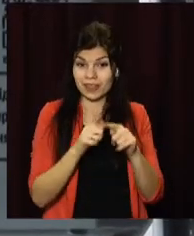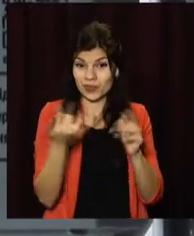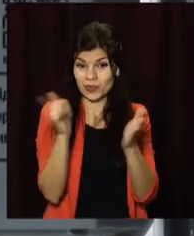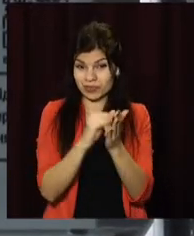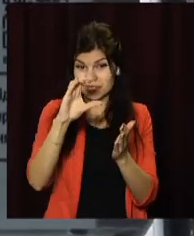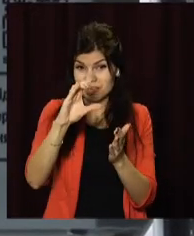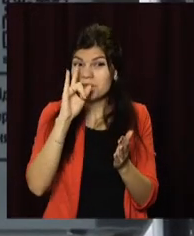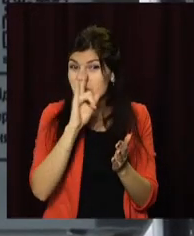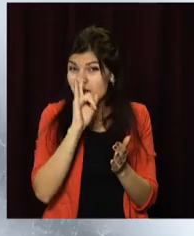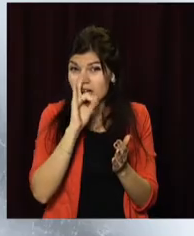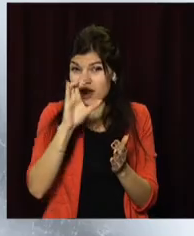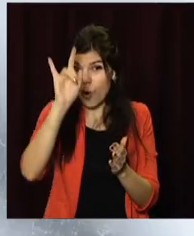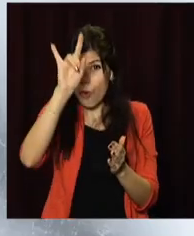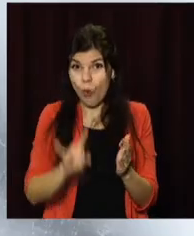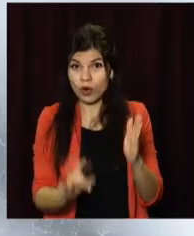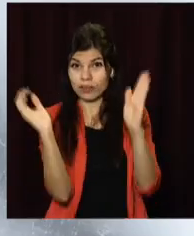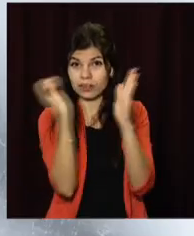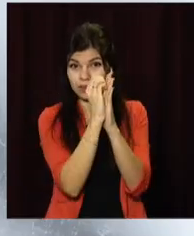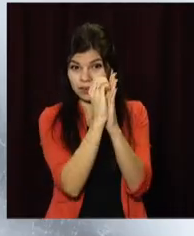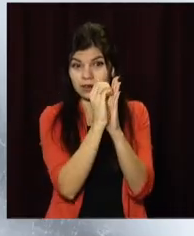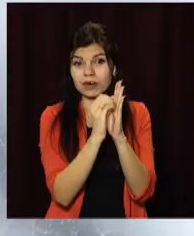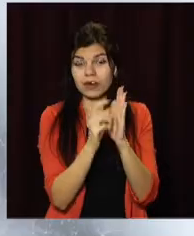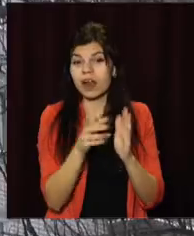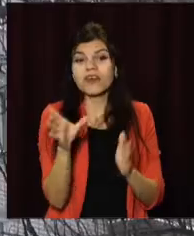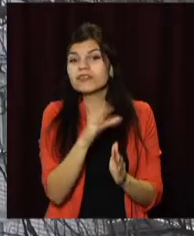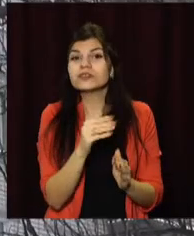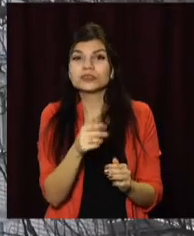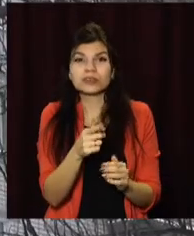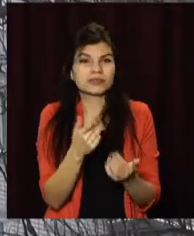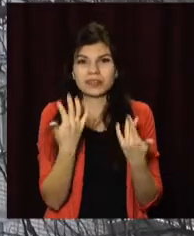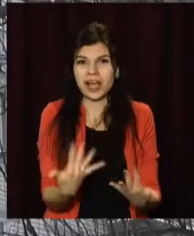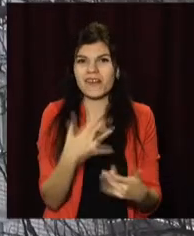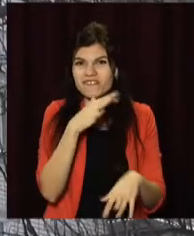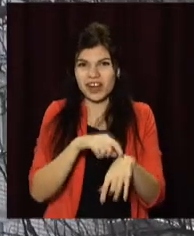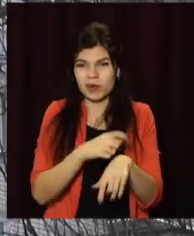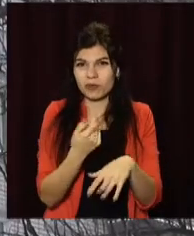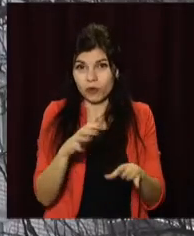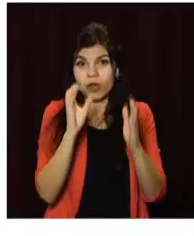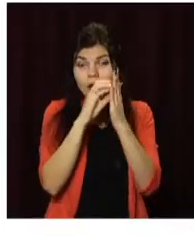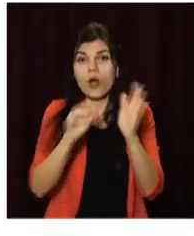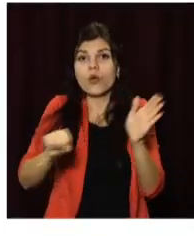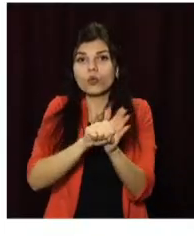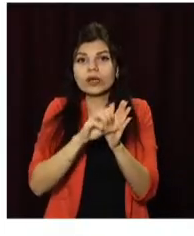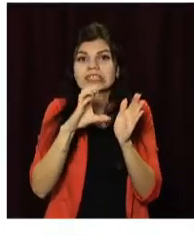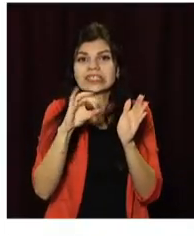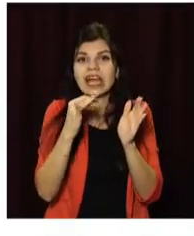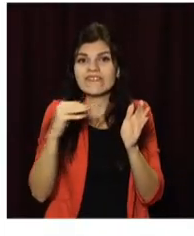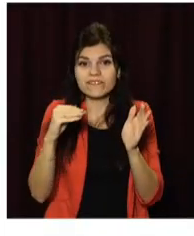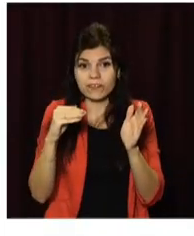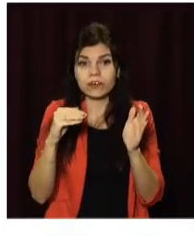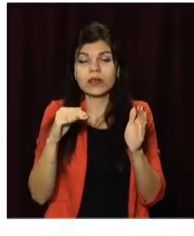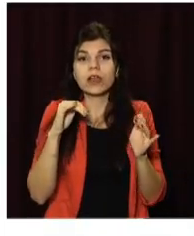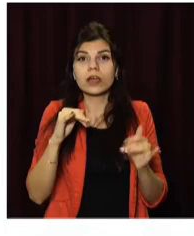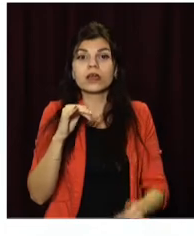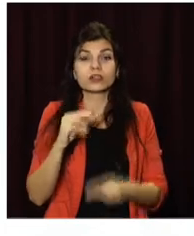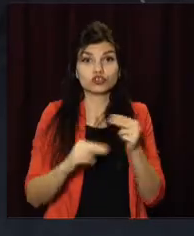розміщують зовні, на вікна квартири або будівлі. Уся процедура займає лічені хвилини. Далі треба підключитися до сейф-екобот і в режимі онлайн